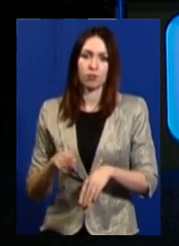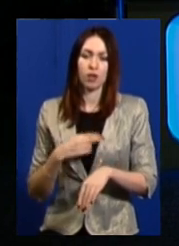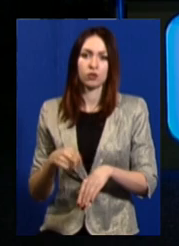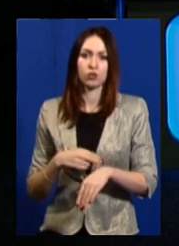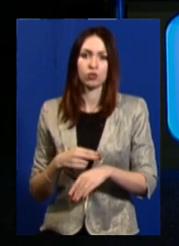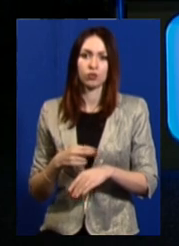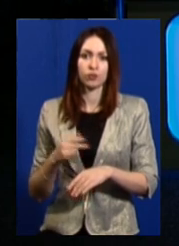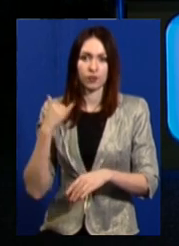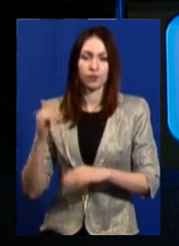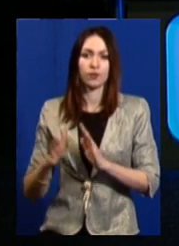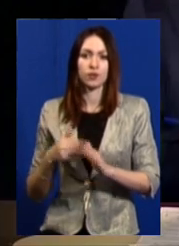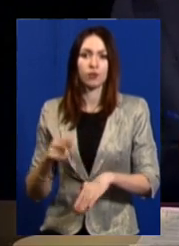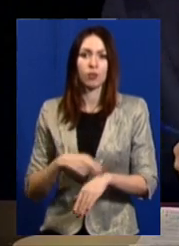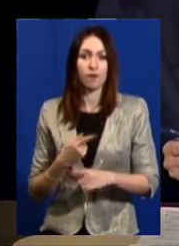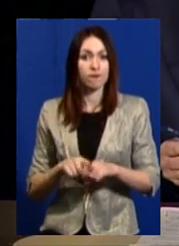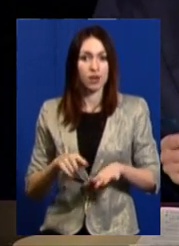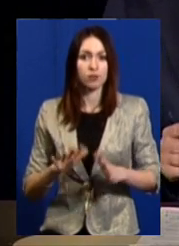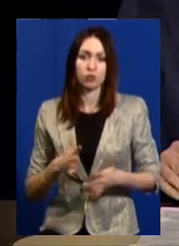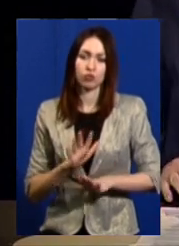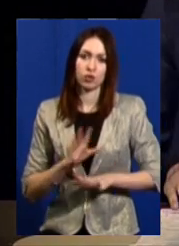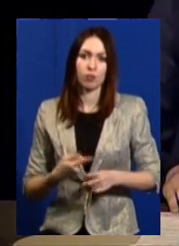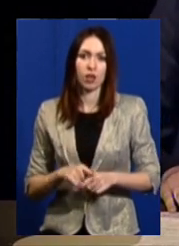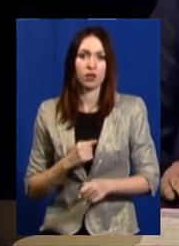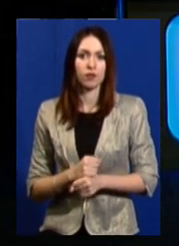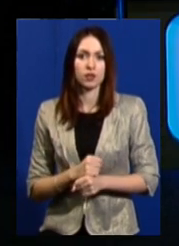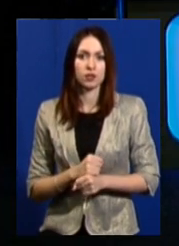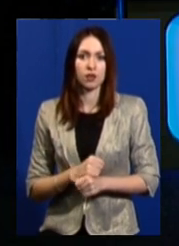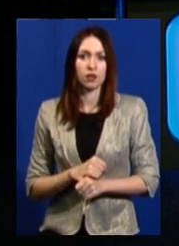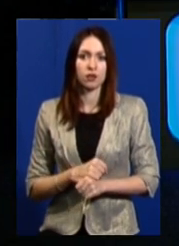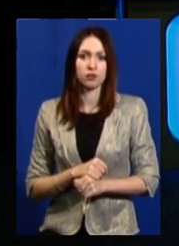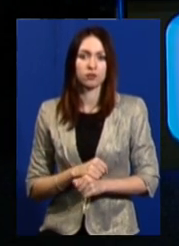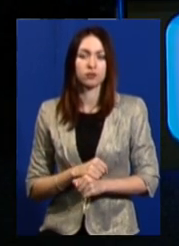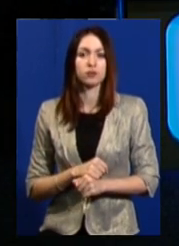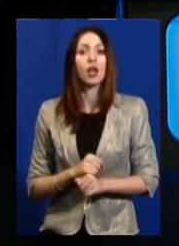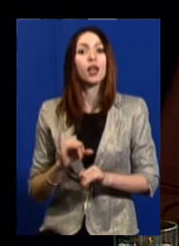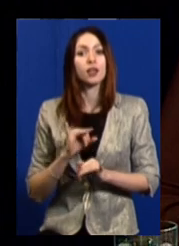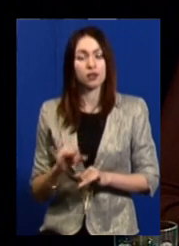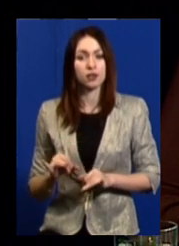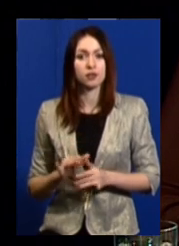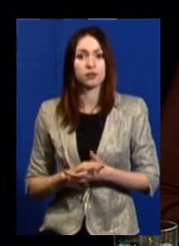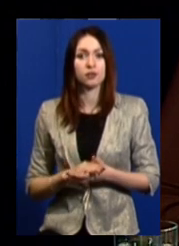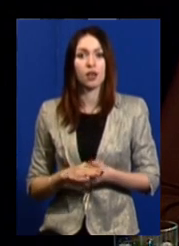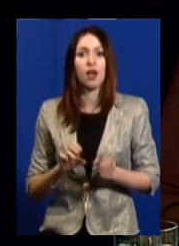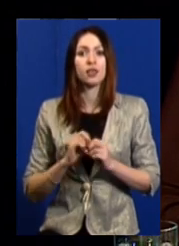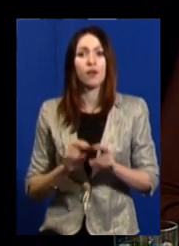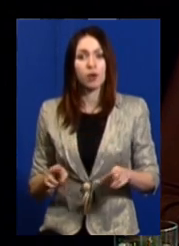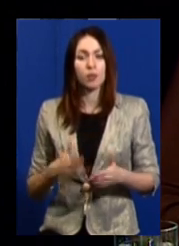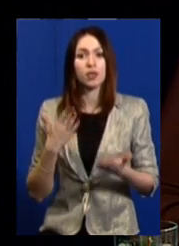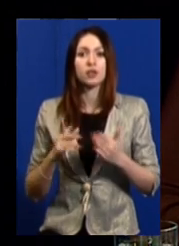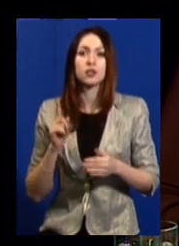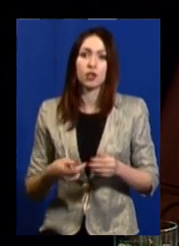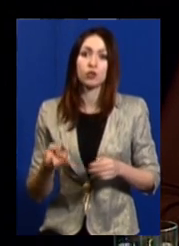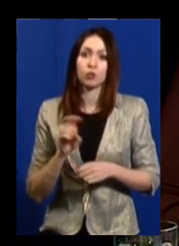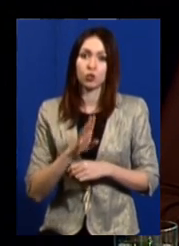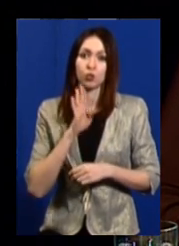органи. В цьому випадку цього не було зроблено? В цьому випадку не було цього зроблено і водночас, мабуть, якщо прийшли